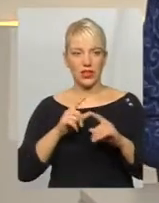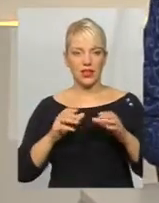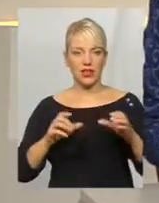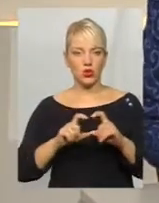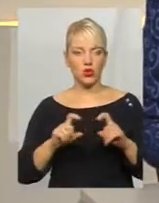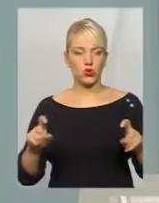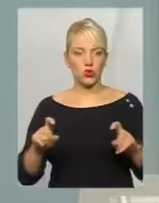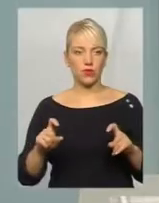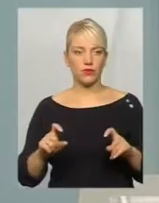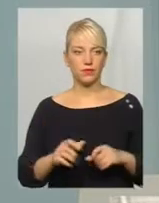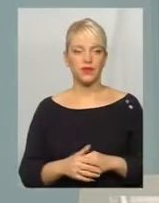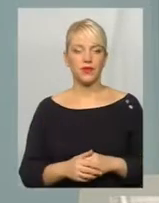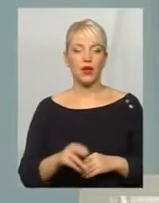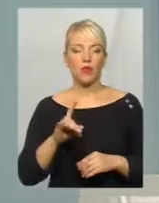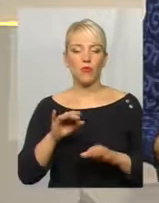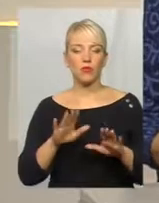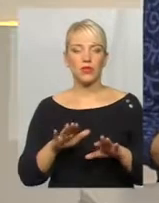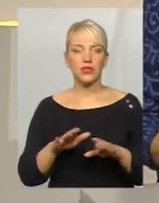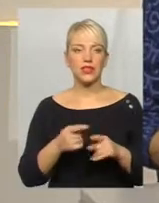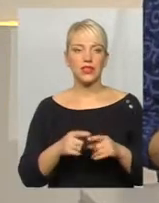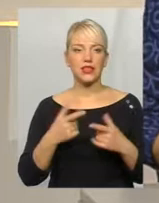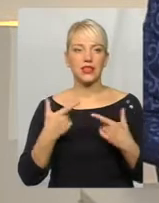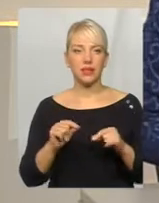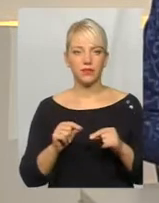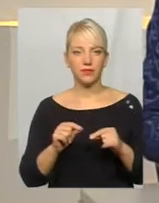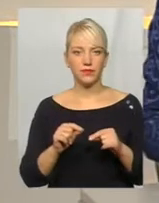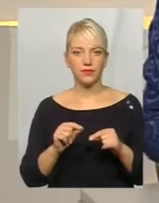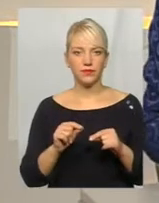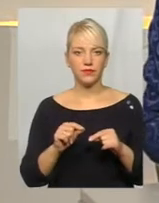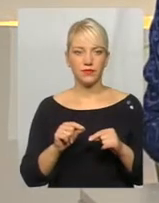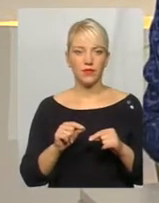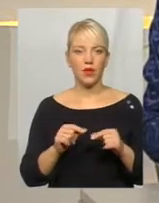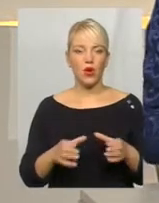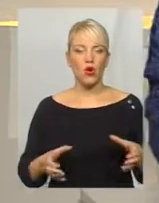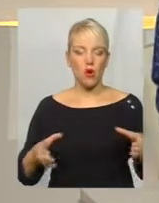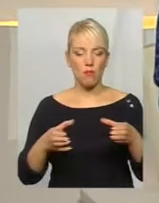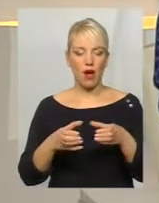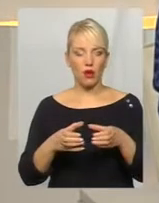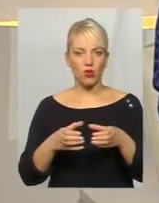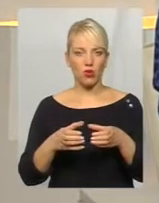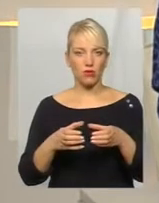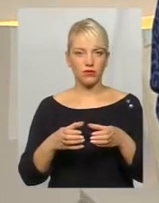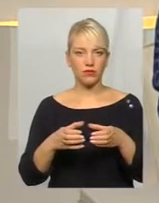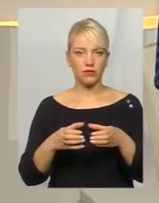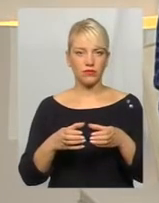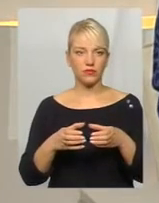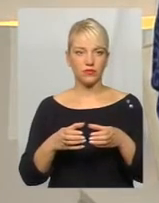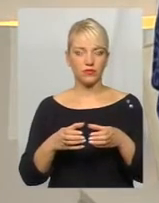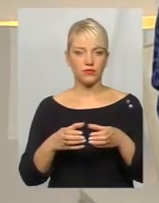про місце, зазначу, де компактно ще